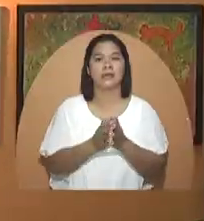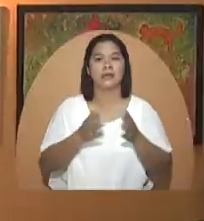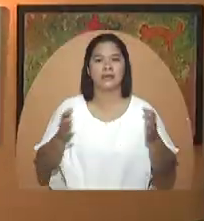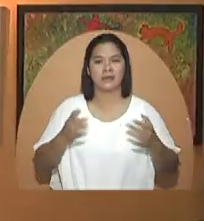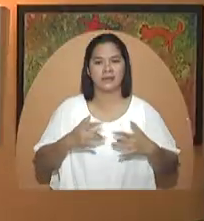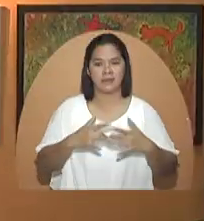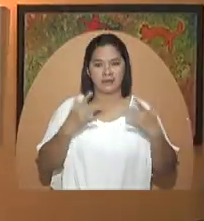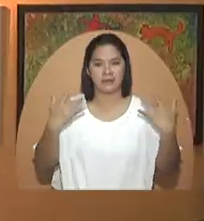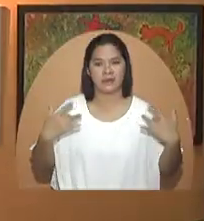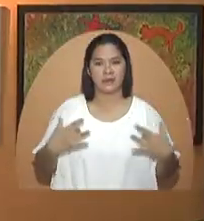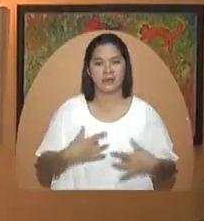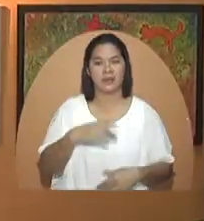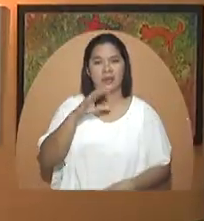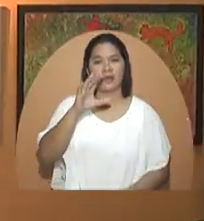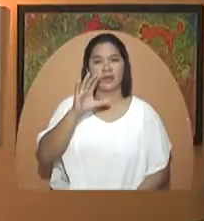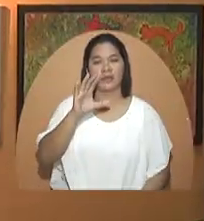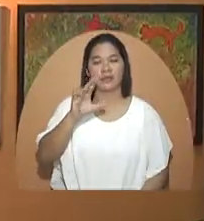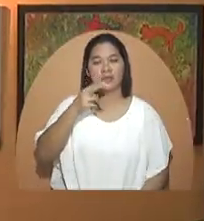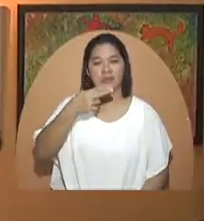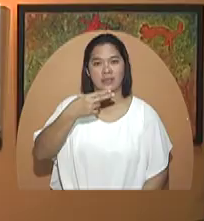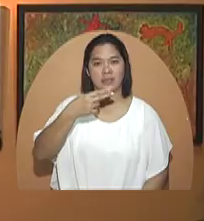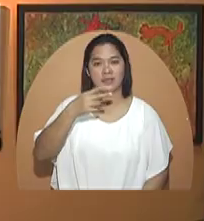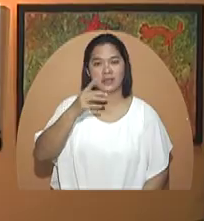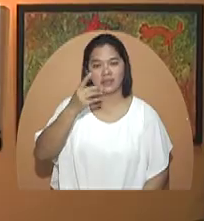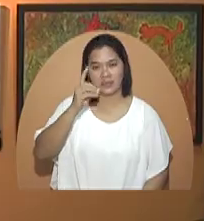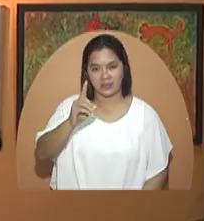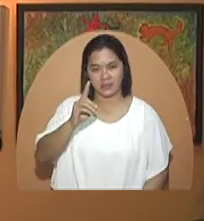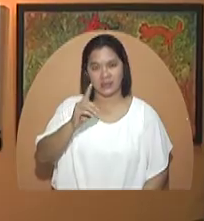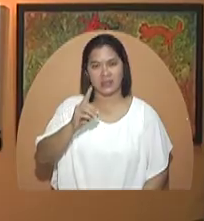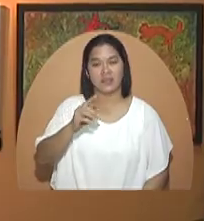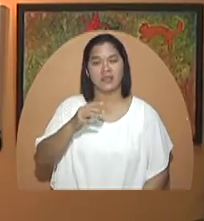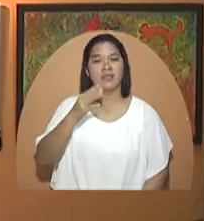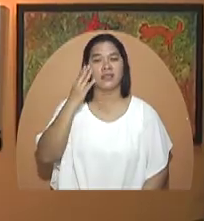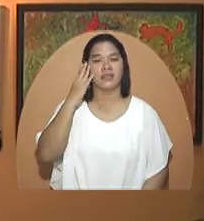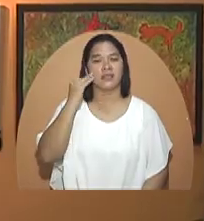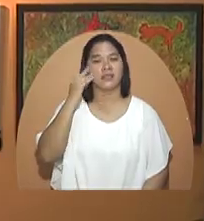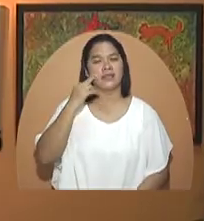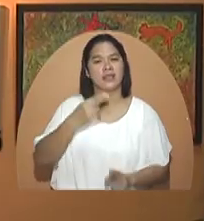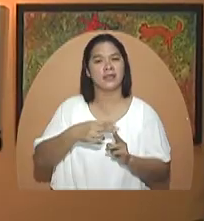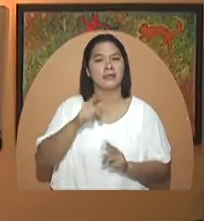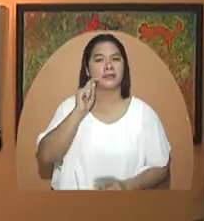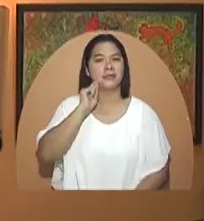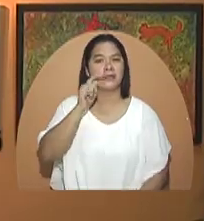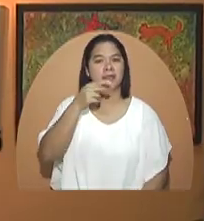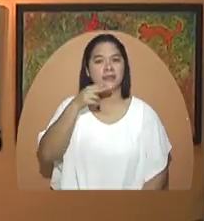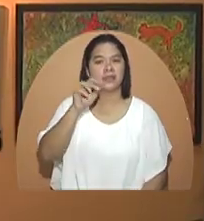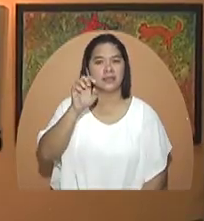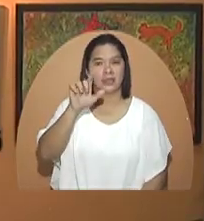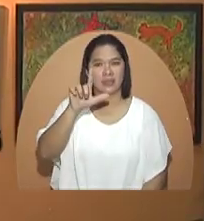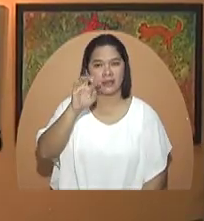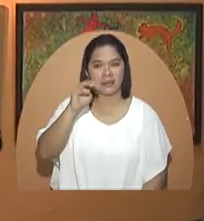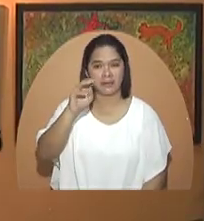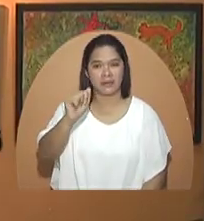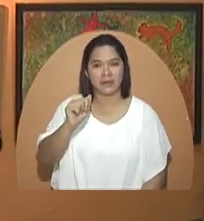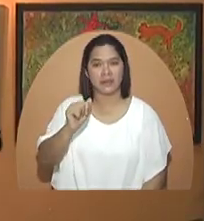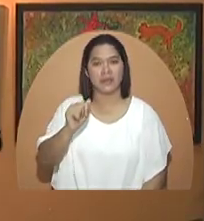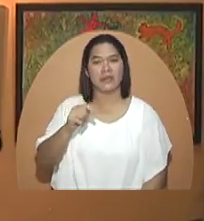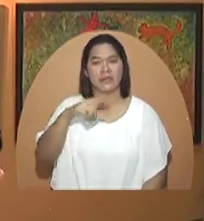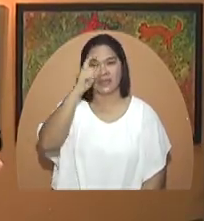Enlargement of the heart. Ito yung congenital heart disease na dinadala ni Thelma Galvez.